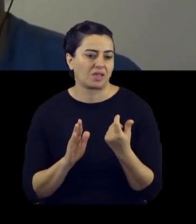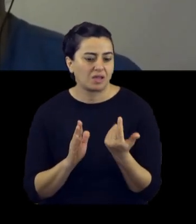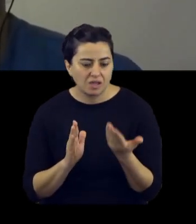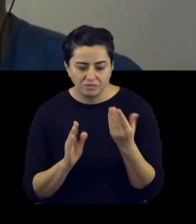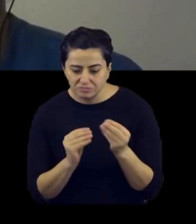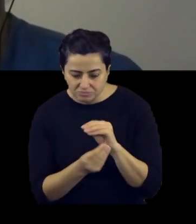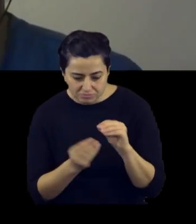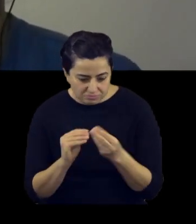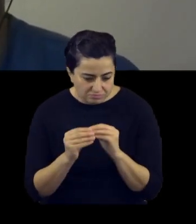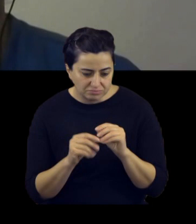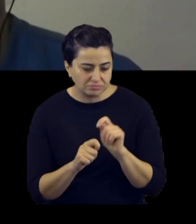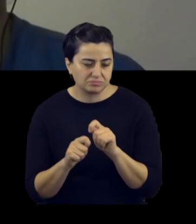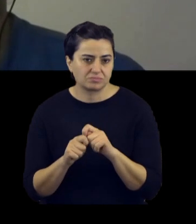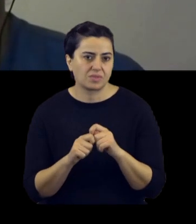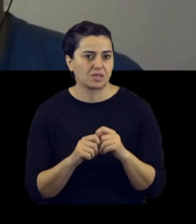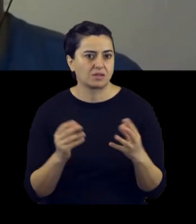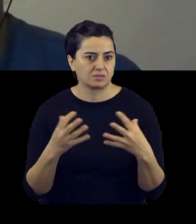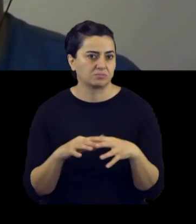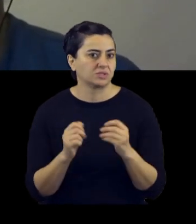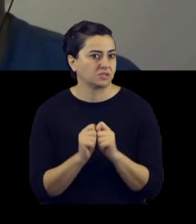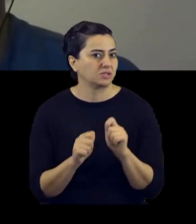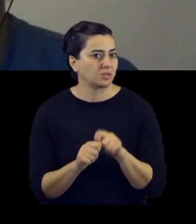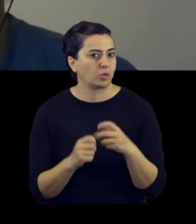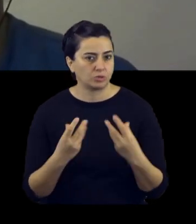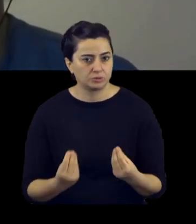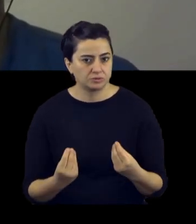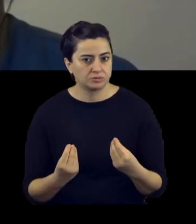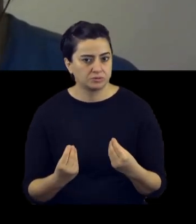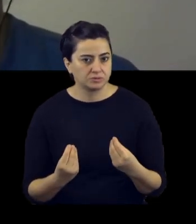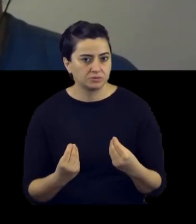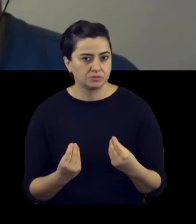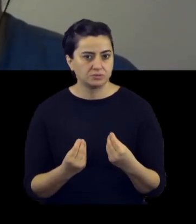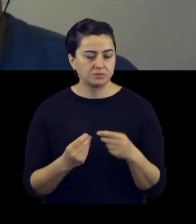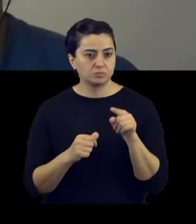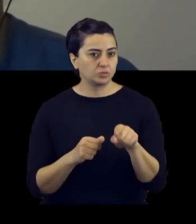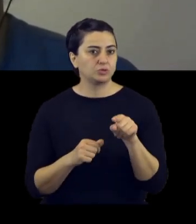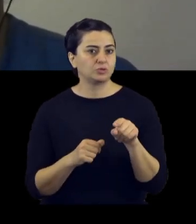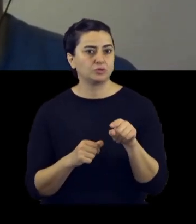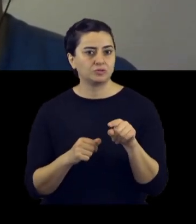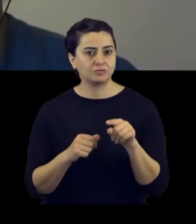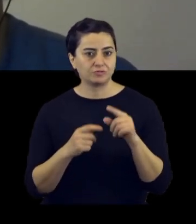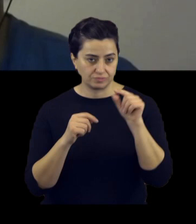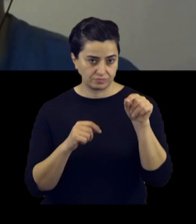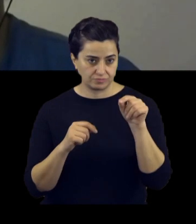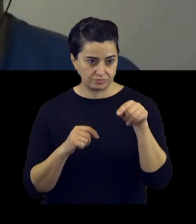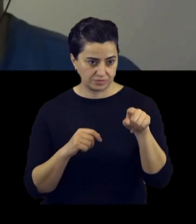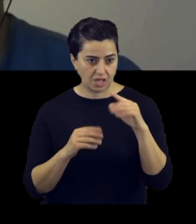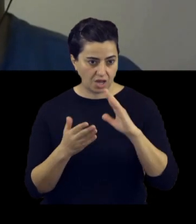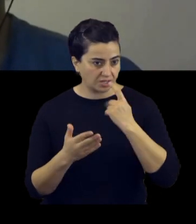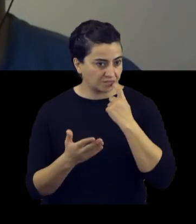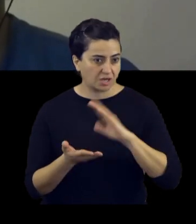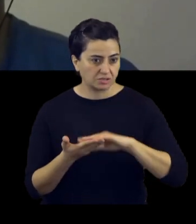devrelerle, aksamlarla bir araya getirilebilecek şeylerden söz ediyoruz. Bunun yeterince farkında mı